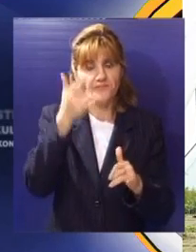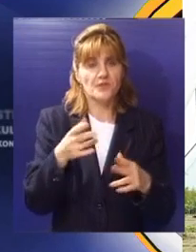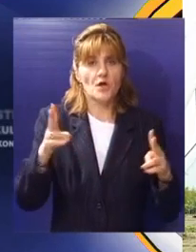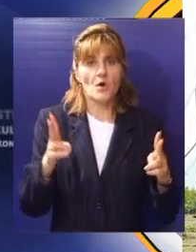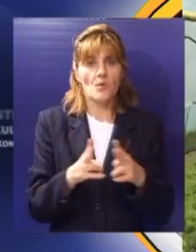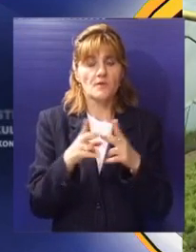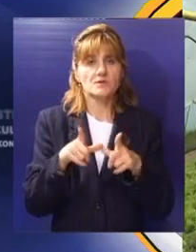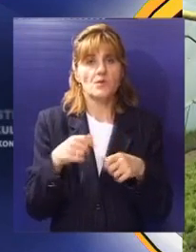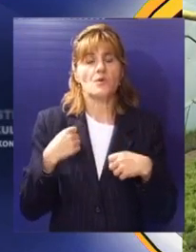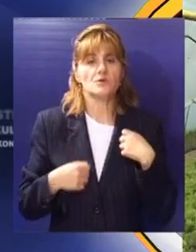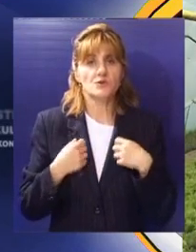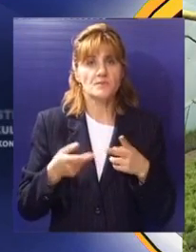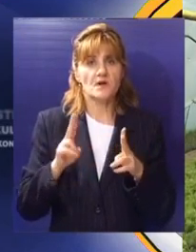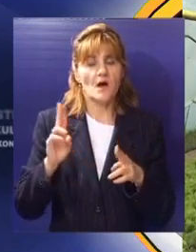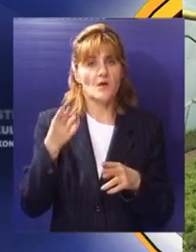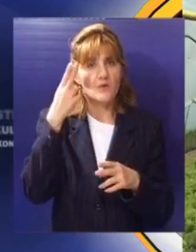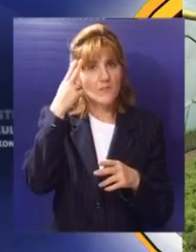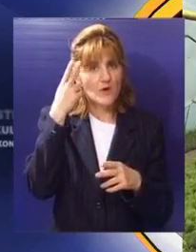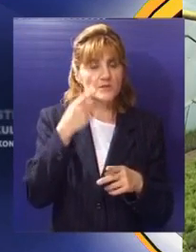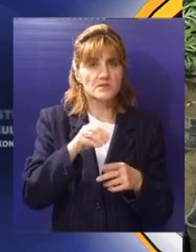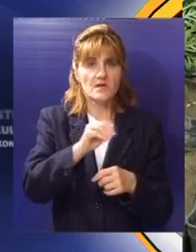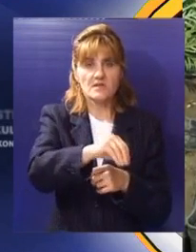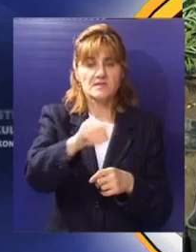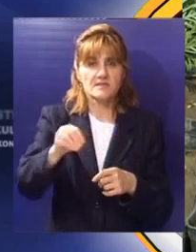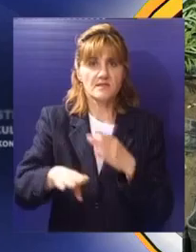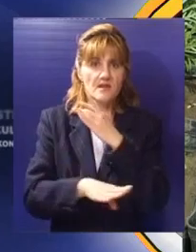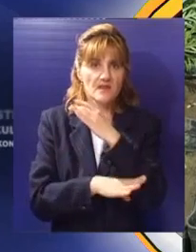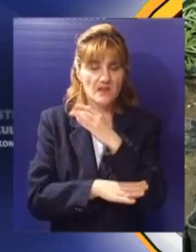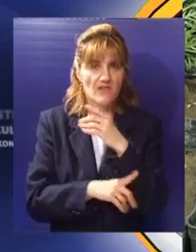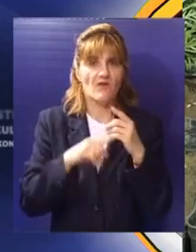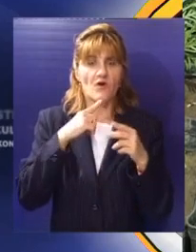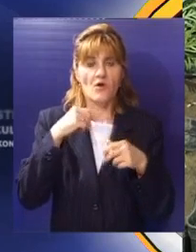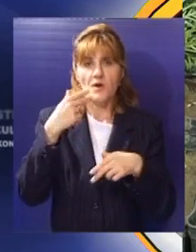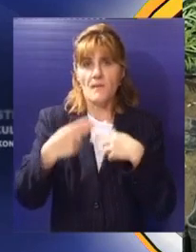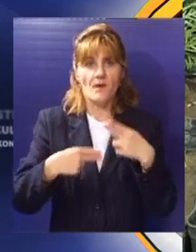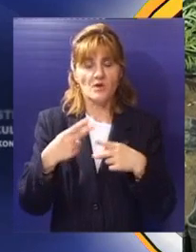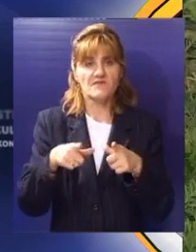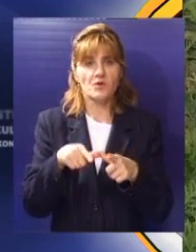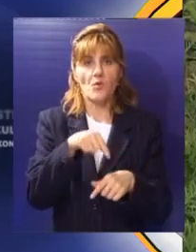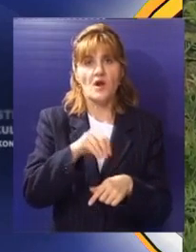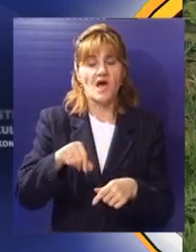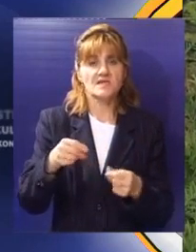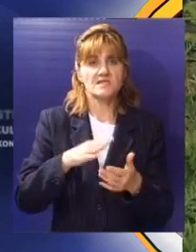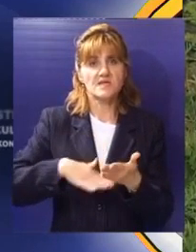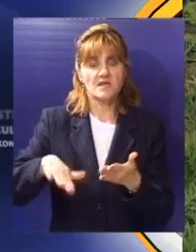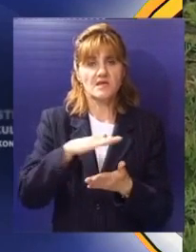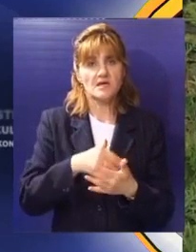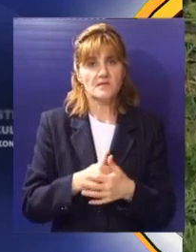priliku da se upoznaju sa načinom proizvodnje sadnog materijala i sadnicama koje se proizvode u rasadniku.